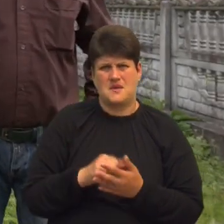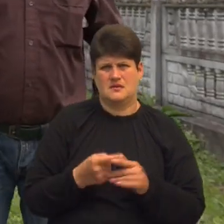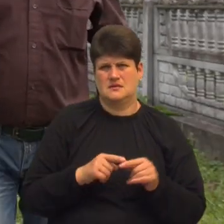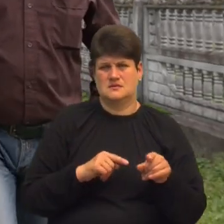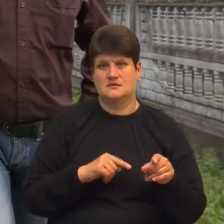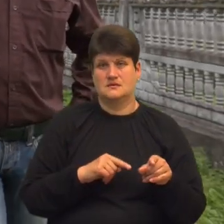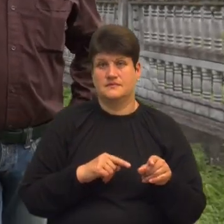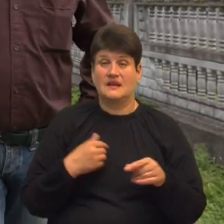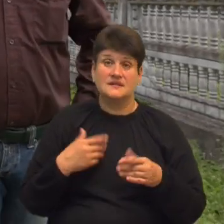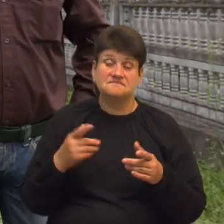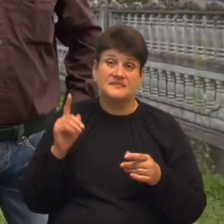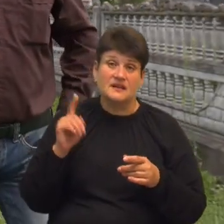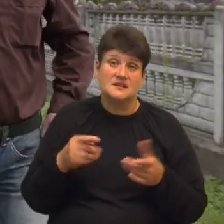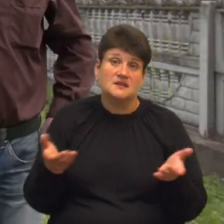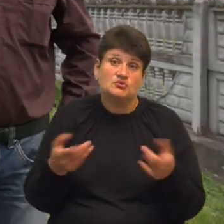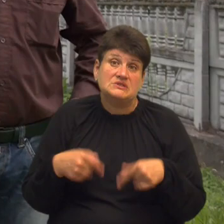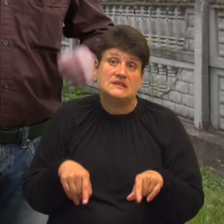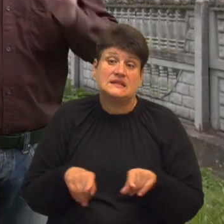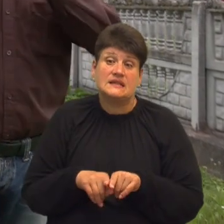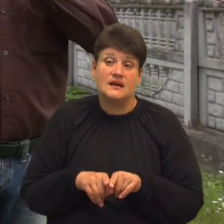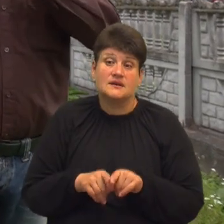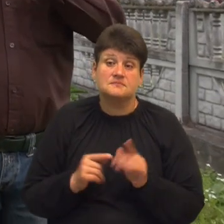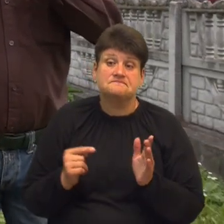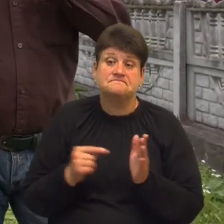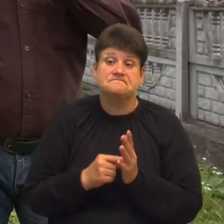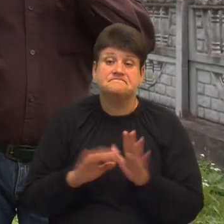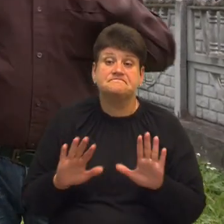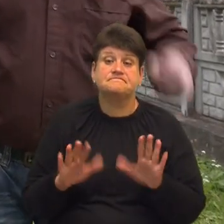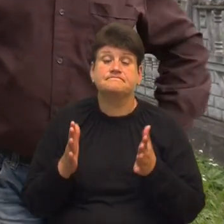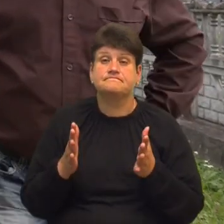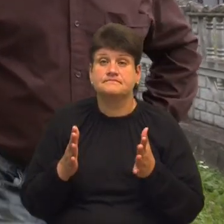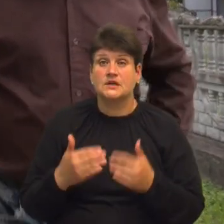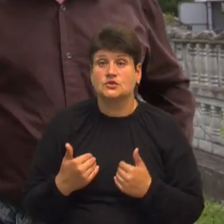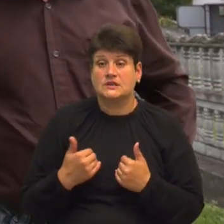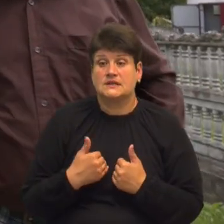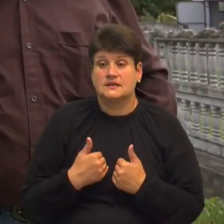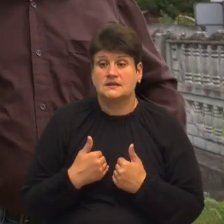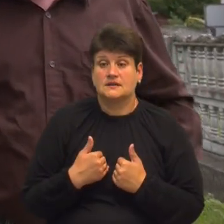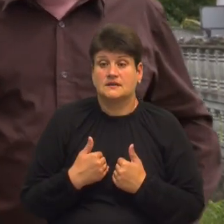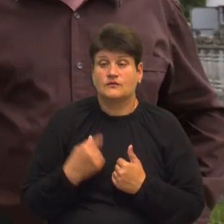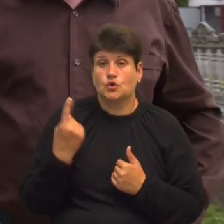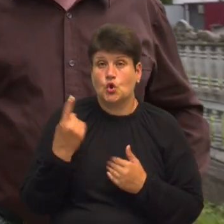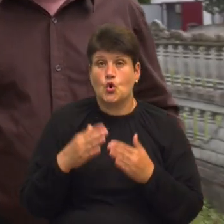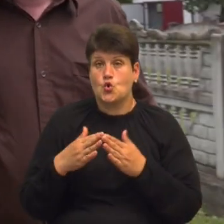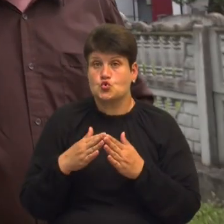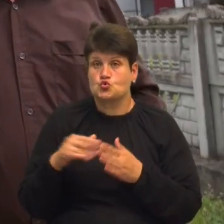але, ви знаєте, якось так в мене пополучилося, що я одного сусіда